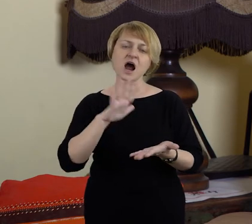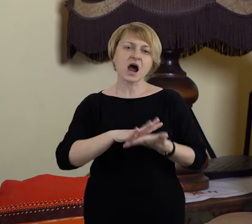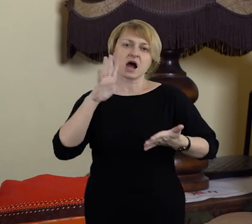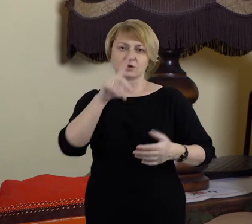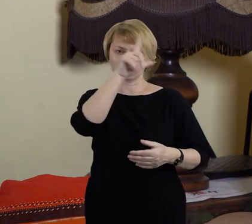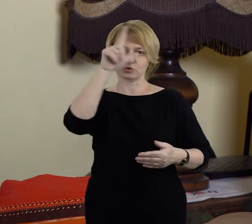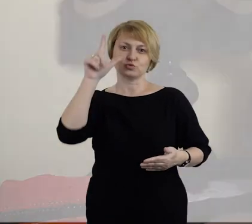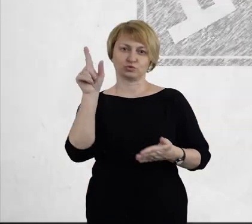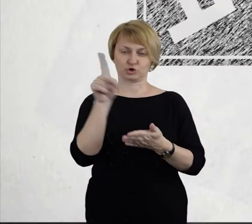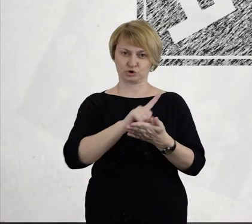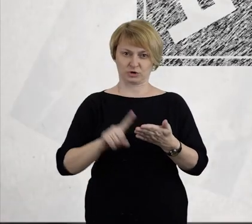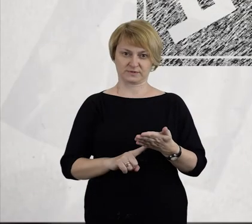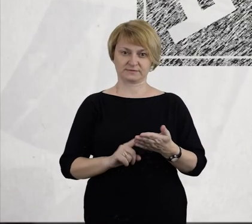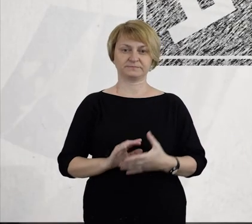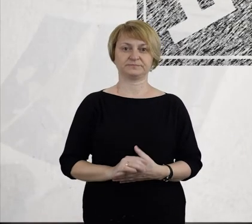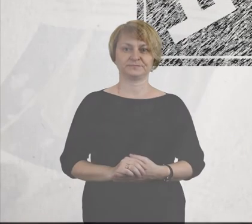ludu śląskiego.